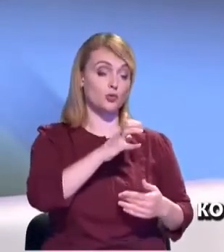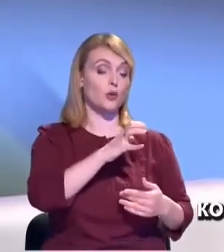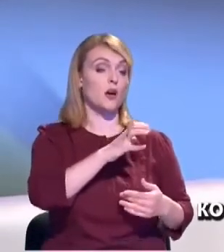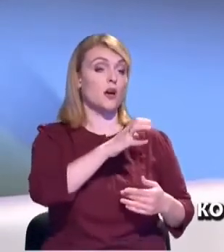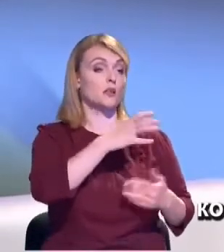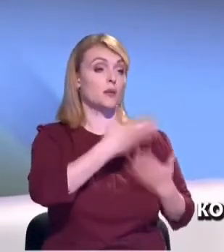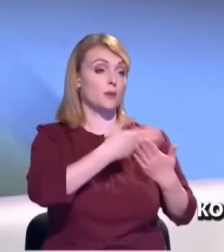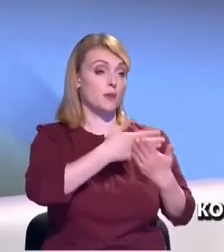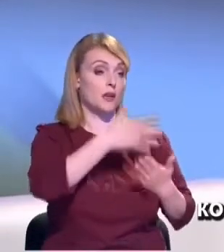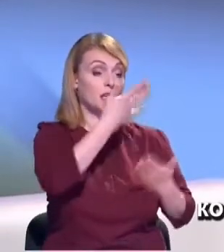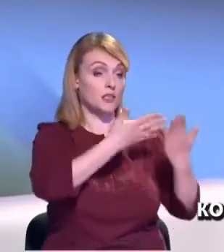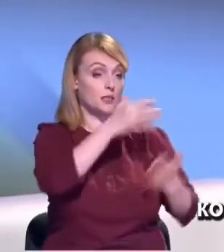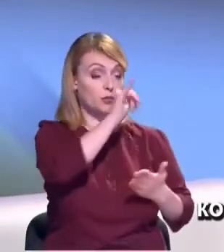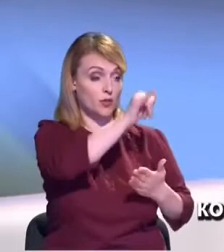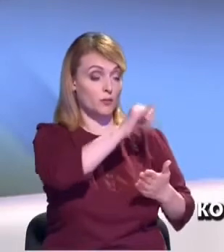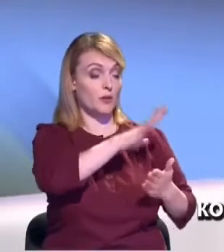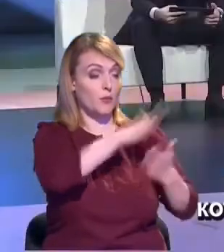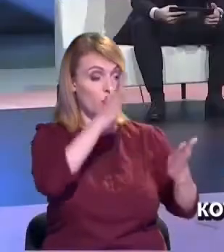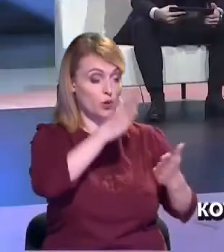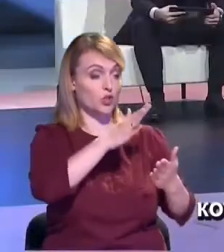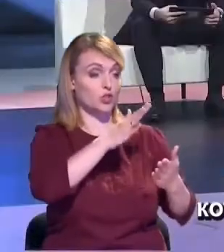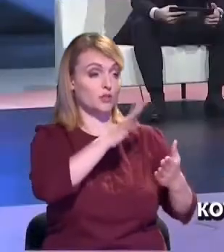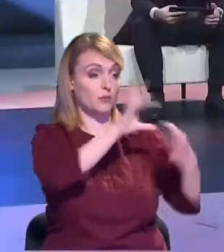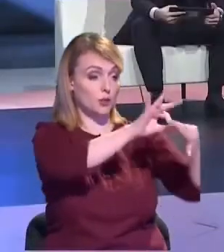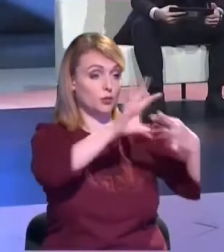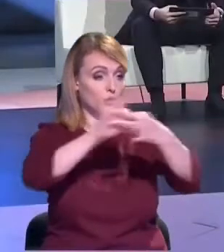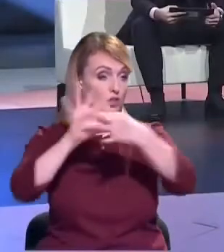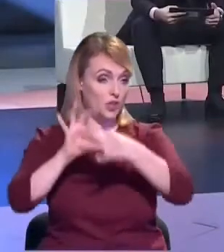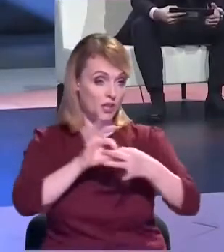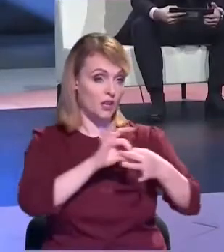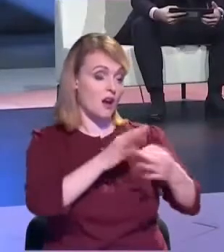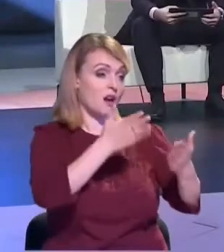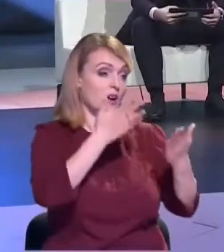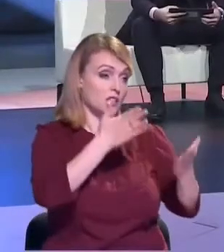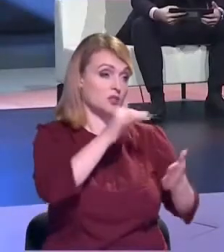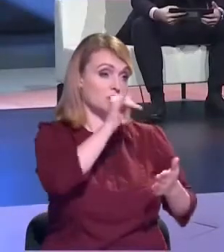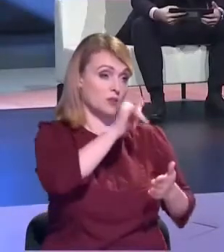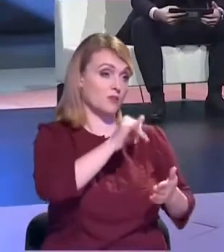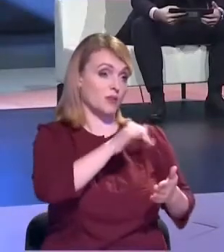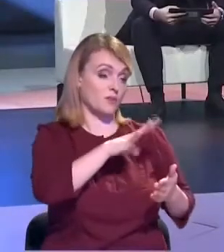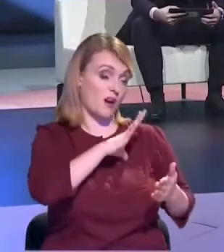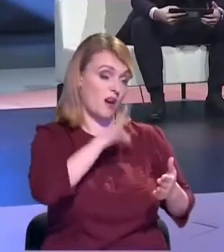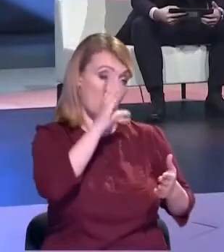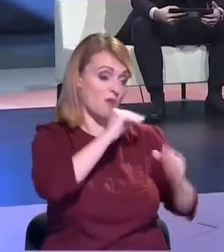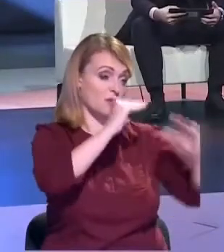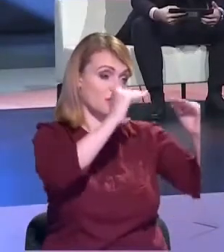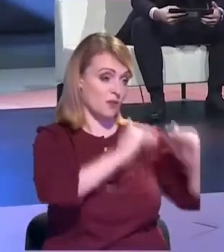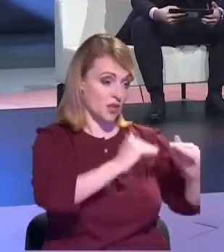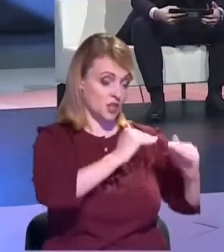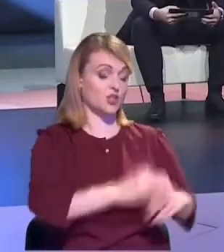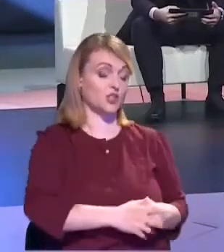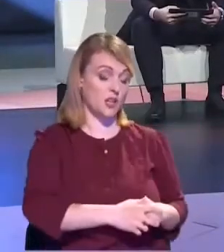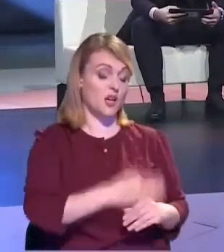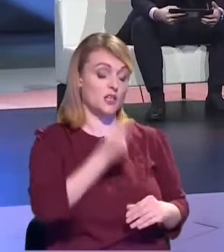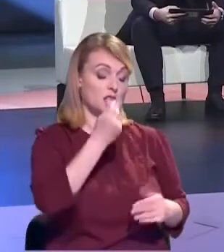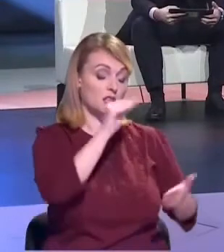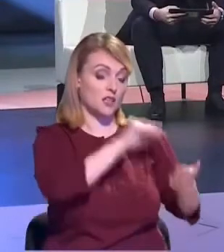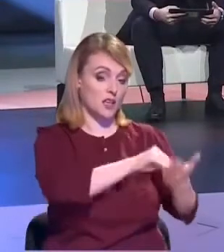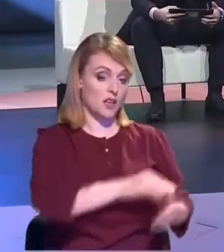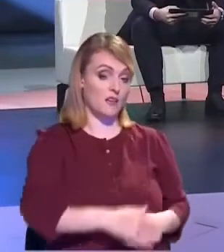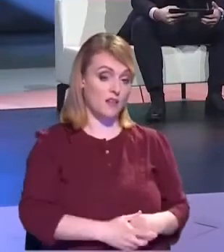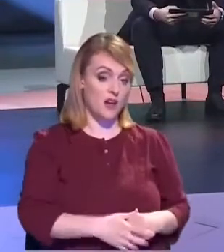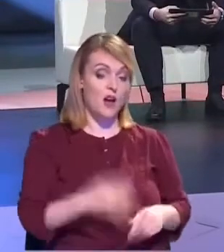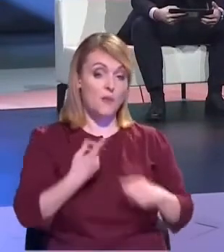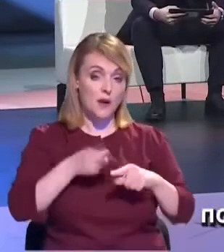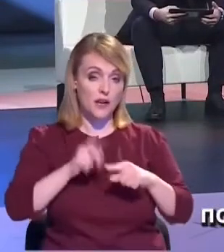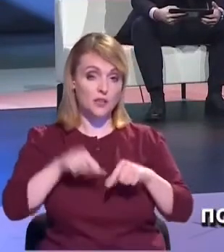canalizare și, respectiv, a fost volume mai mari ei să iepureze aceste volume de apă uzate, respectiv și